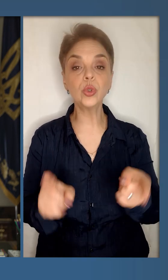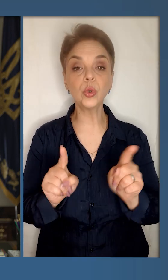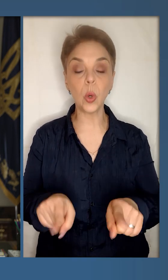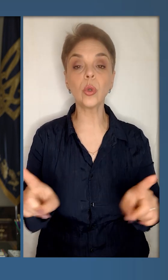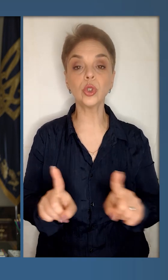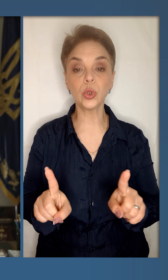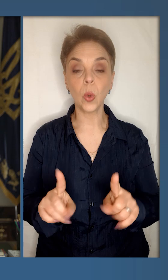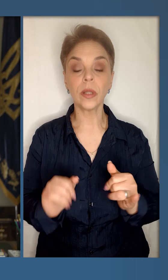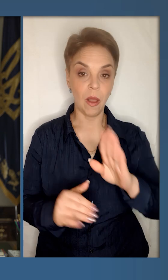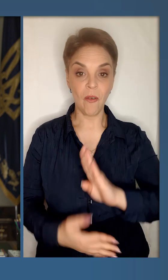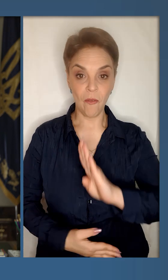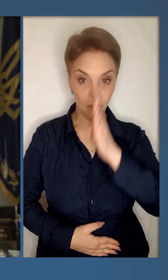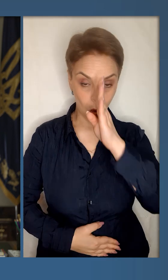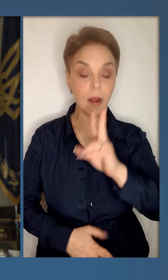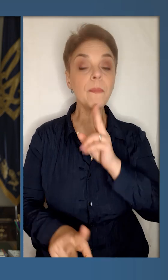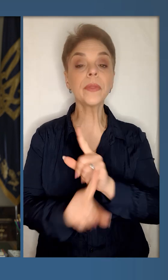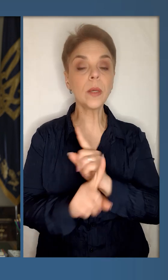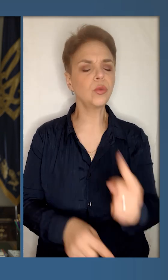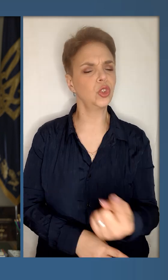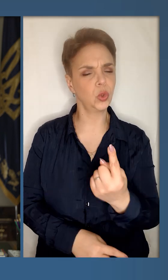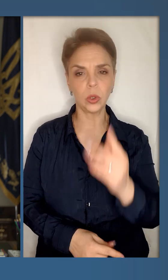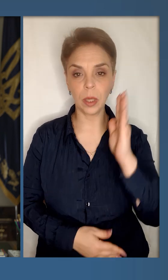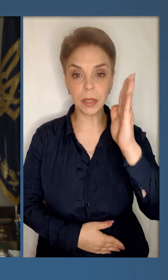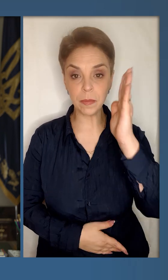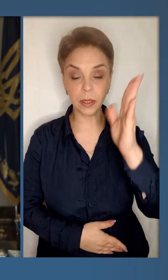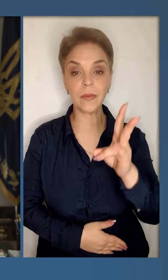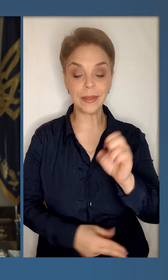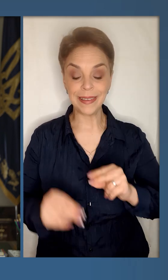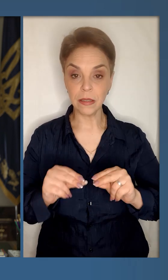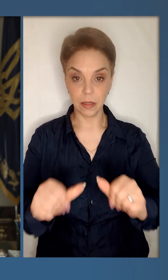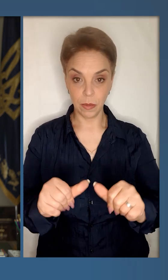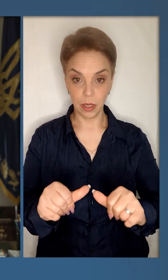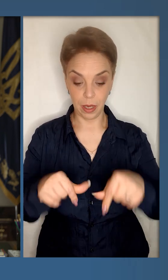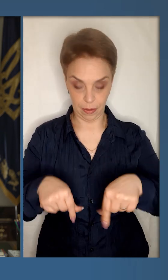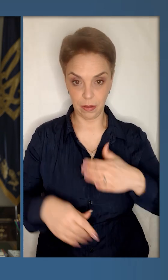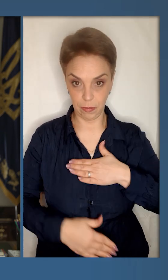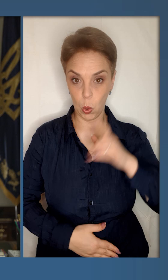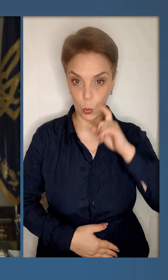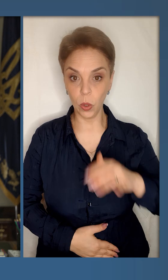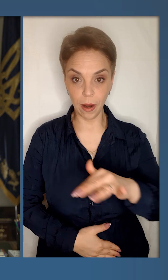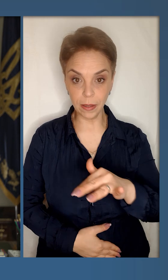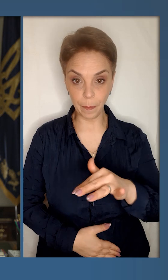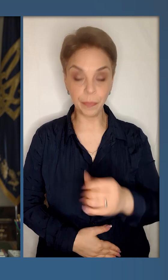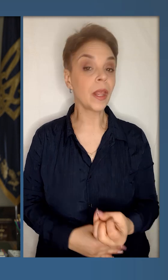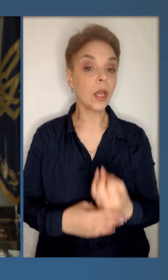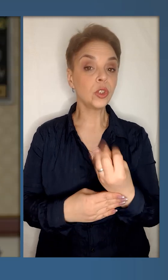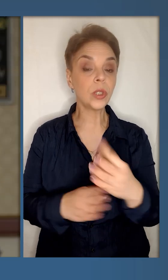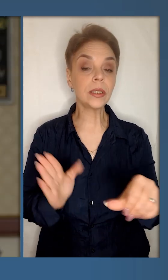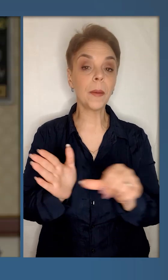Неминучість того, що для ворога не буде жодної перспективи на землі України.